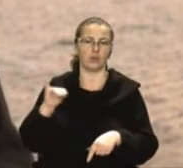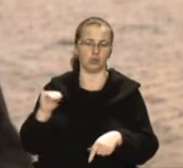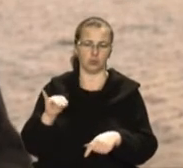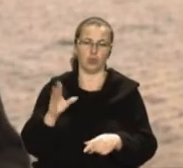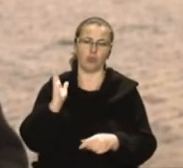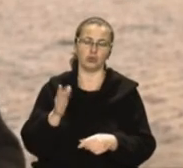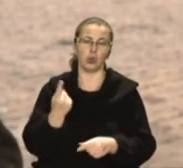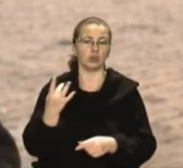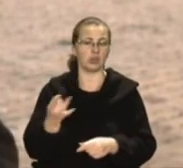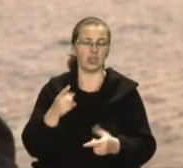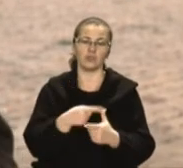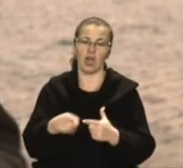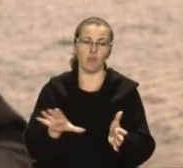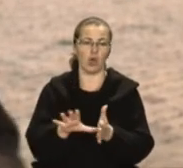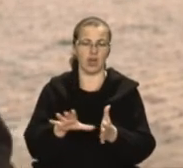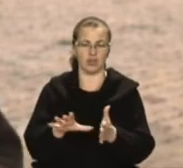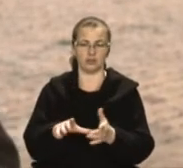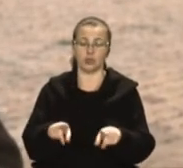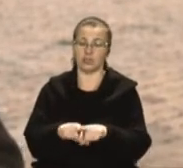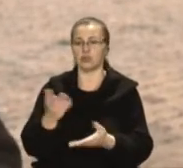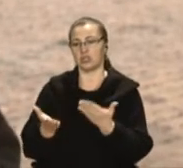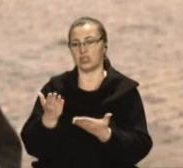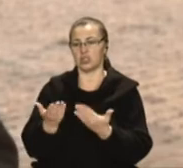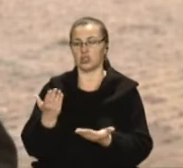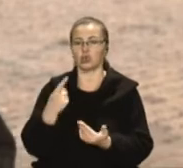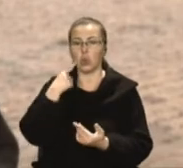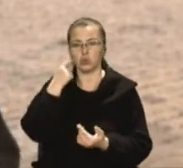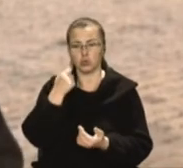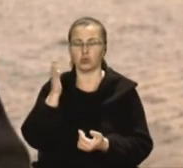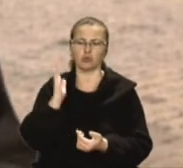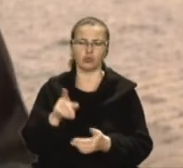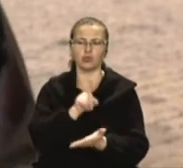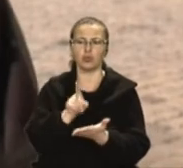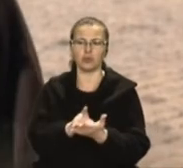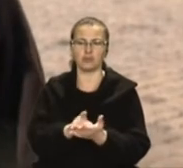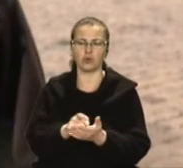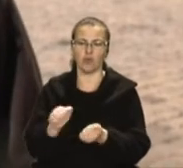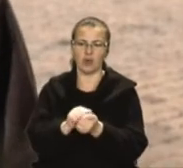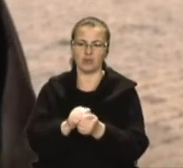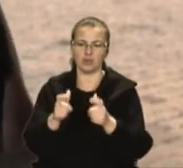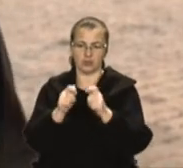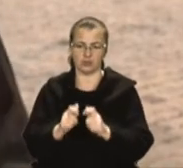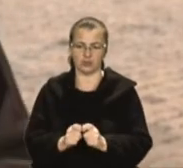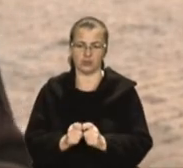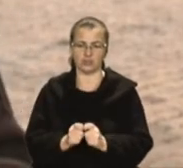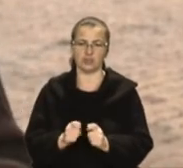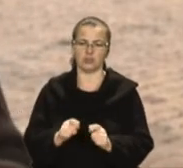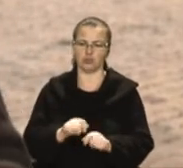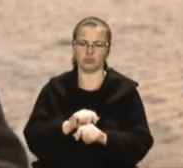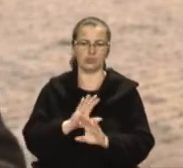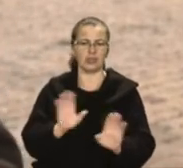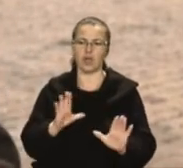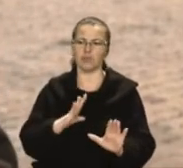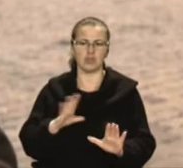варіанти. Також мова йде про те, щоб якщо цукру, то це в спеціальних таких паперових стікерах. Тобто щоб це не було загального